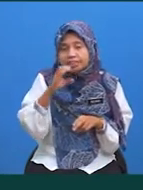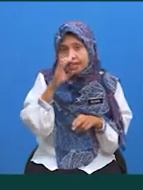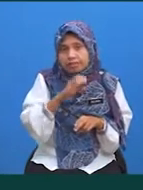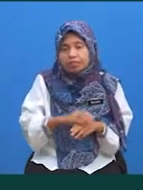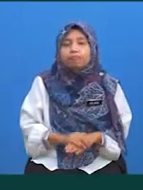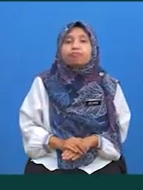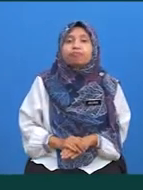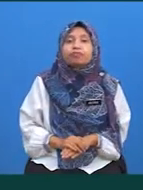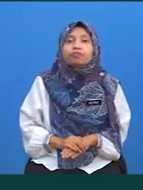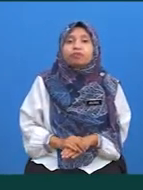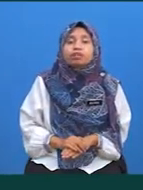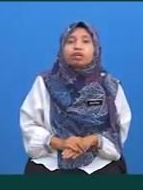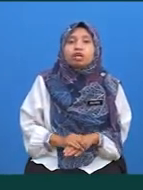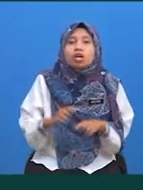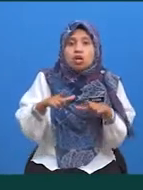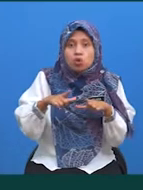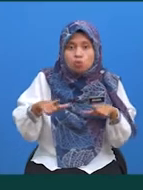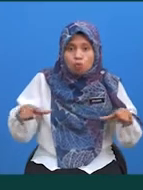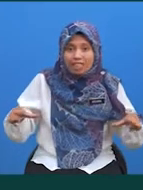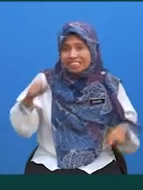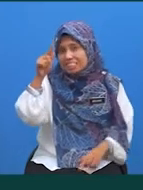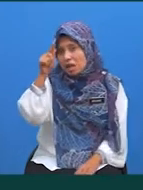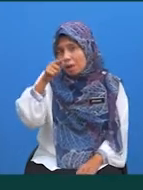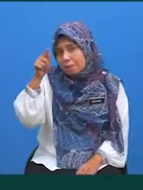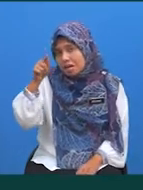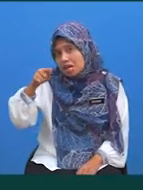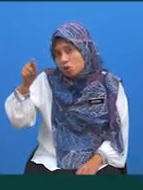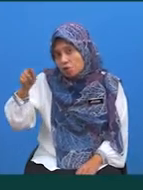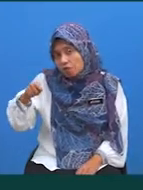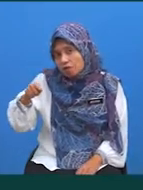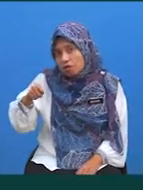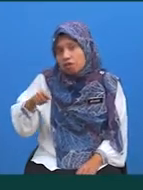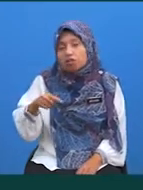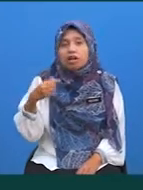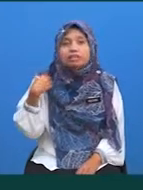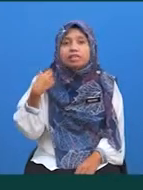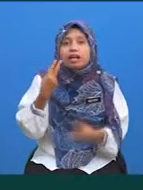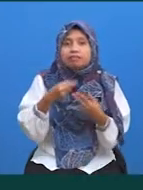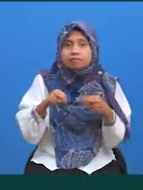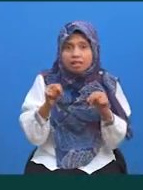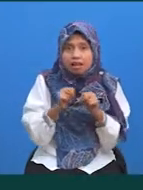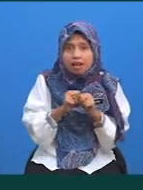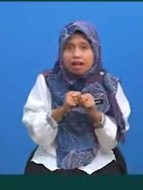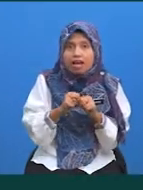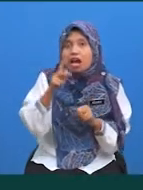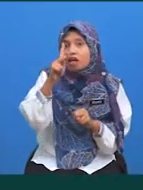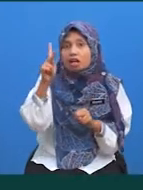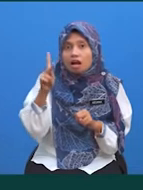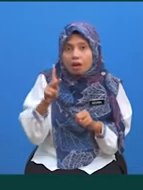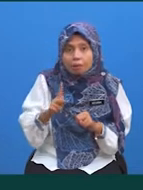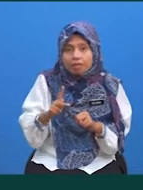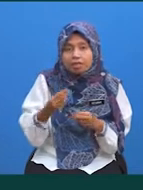kita perlu faham Bahawa luas rantau beloret merupakan nilai kamiran